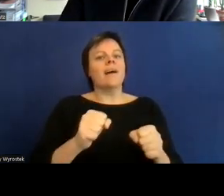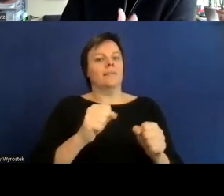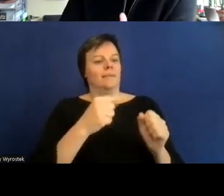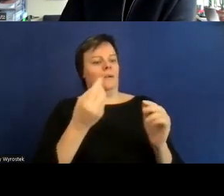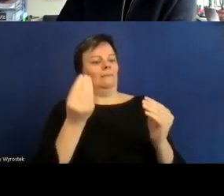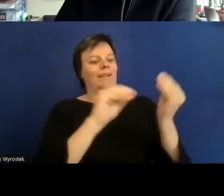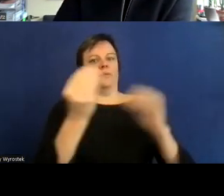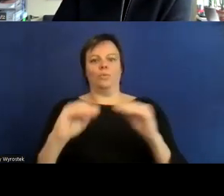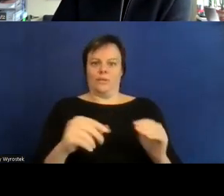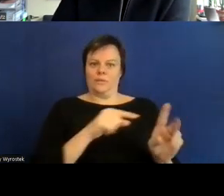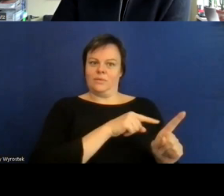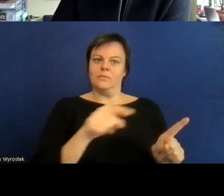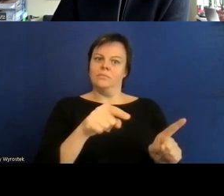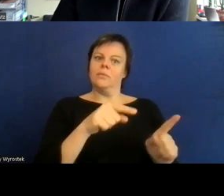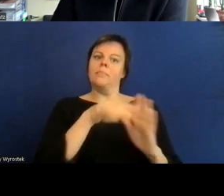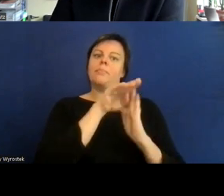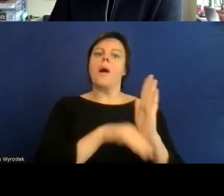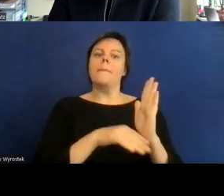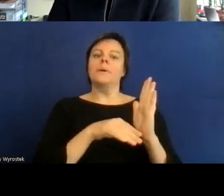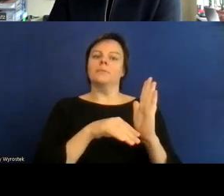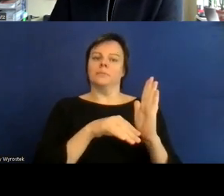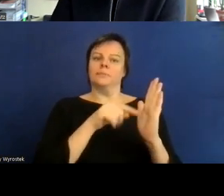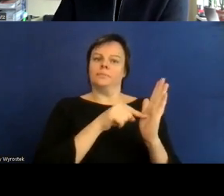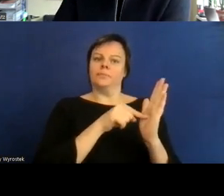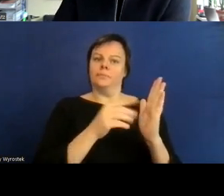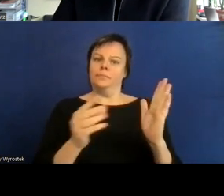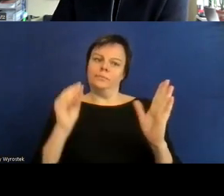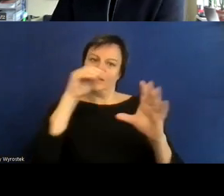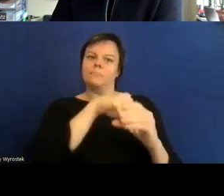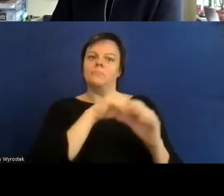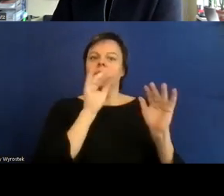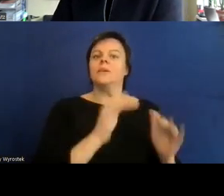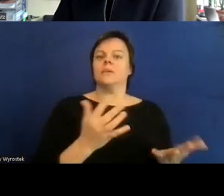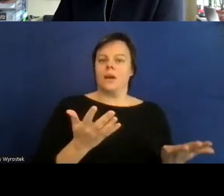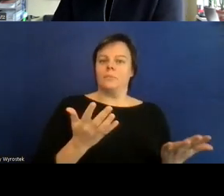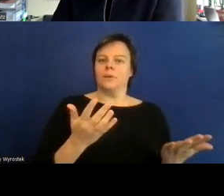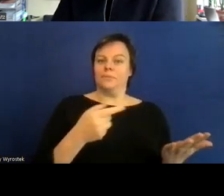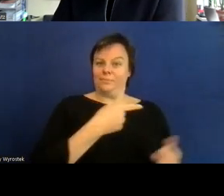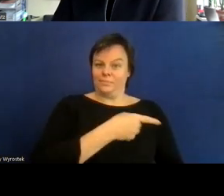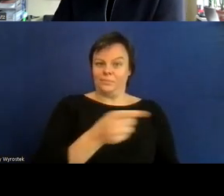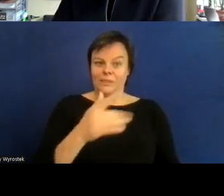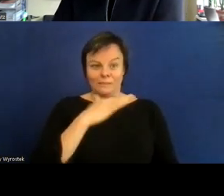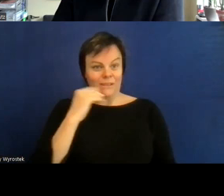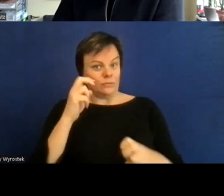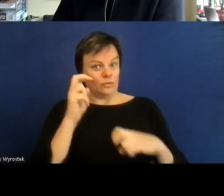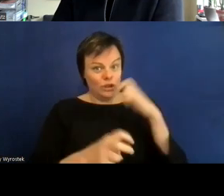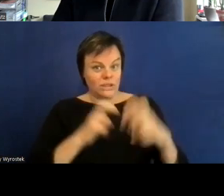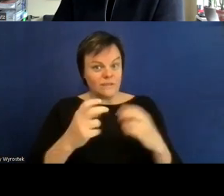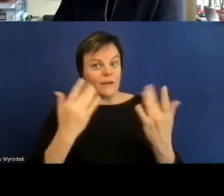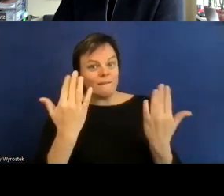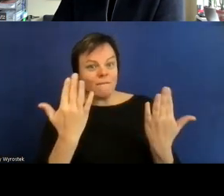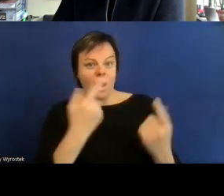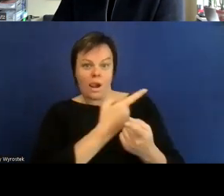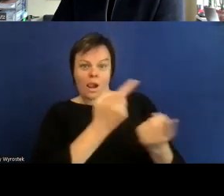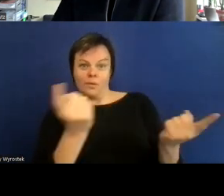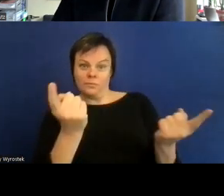Programmen Entschuldigung drinstecken wie viel die genutzt werden und also tatsächlich die Überraschung dass also tatsächlich über die Hälfte